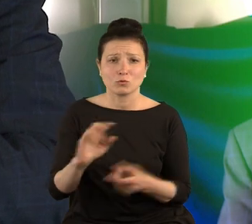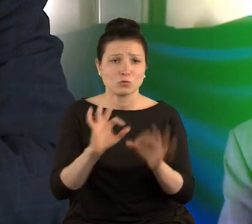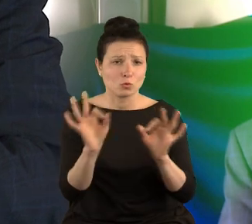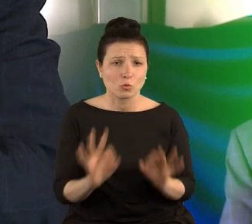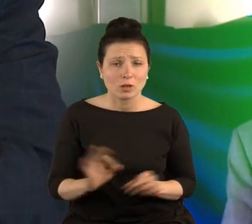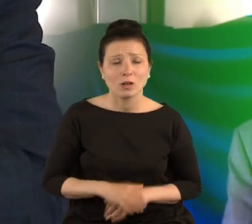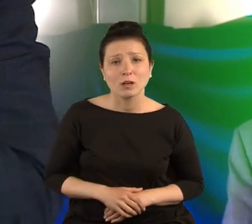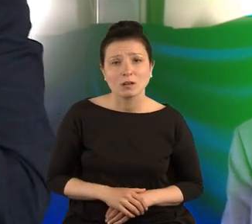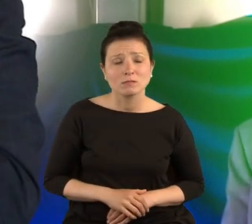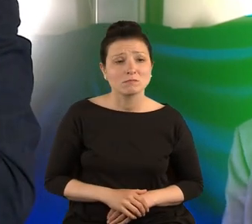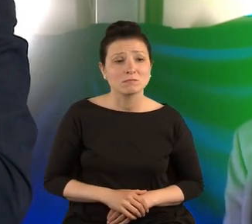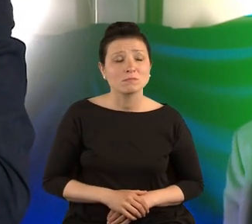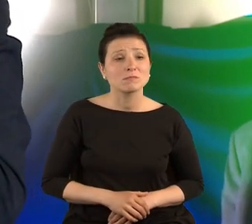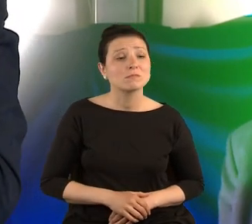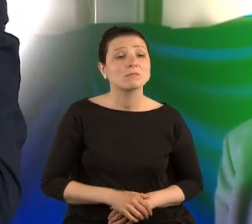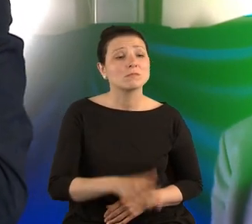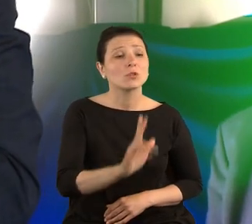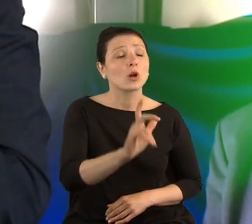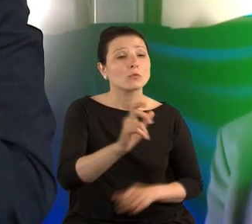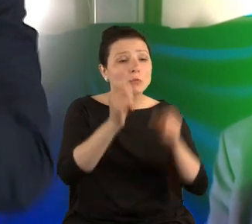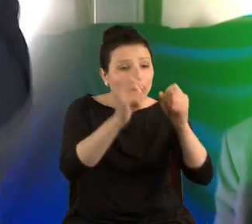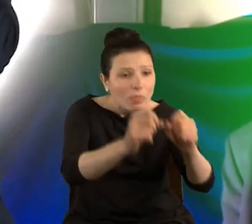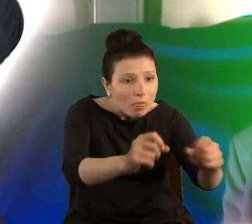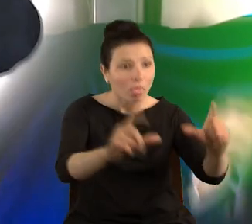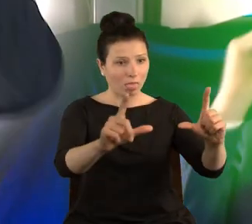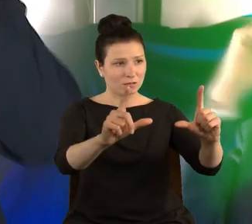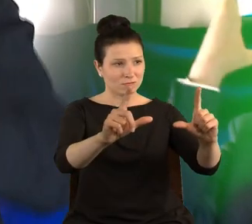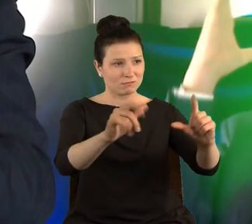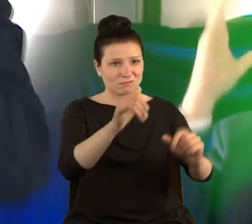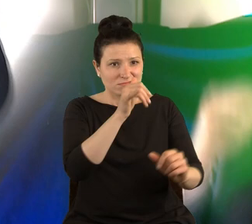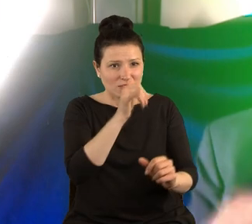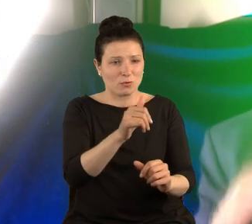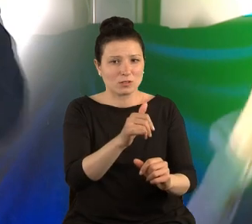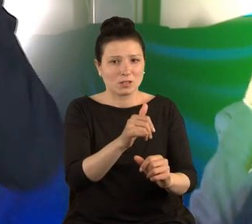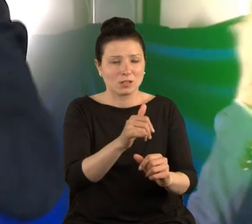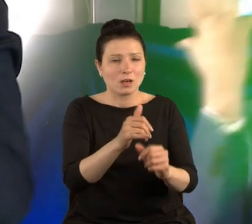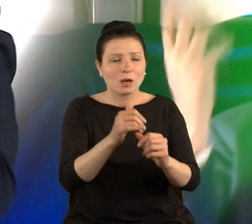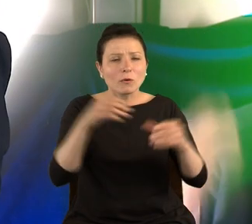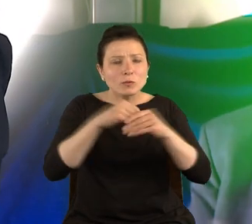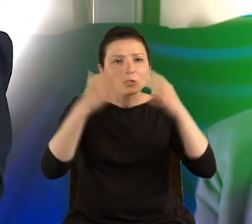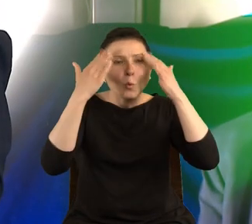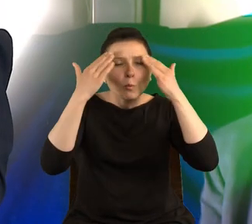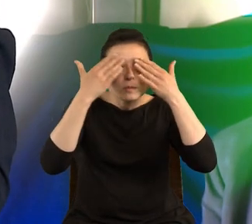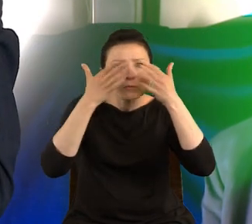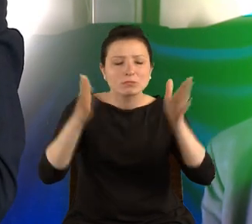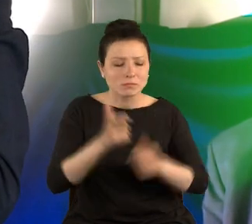Nie można komuś otworzyć oczu ponieważ to nie są gałki oczne to jest umysł i serce.